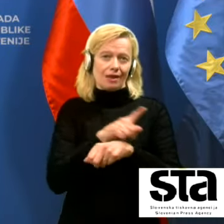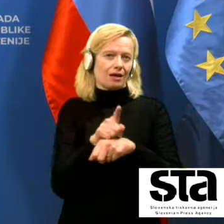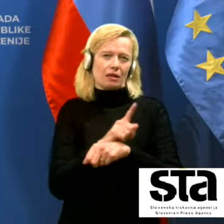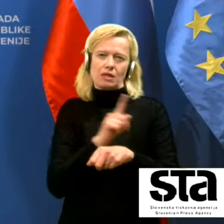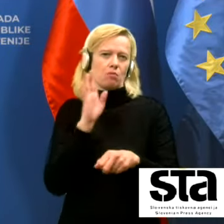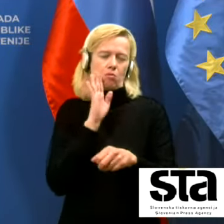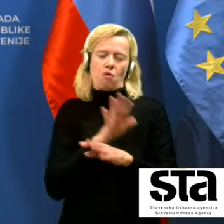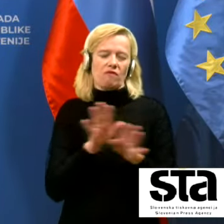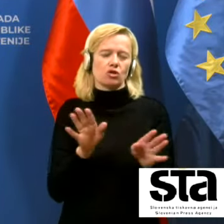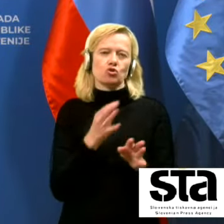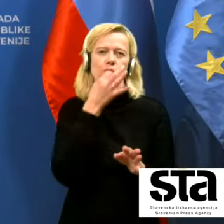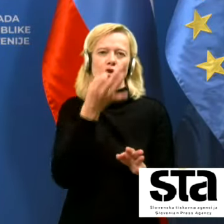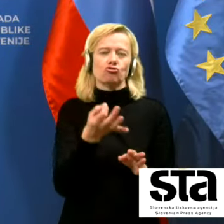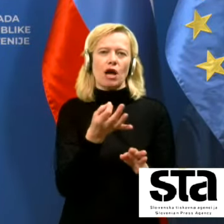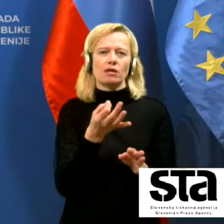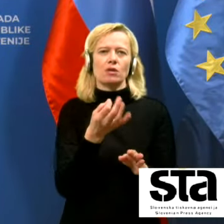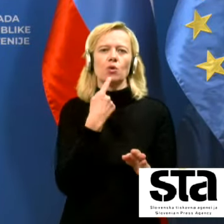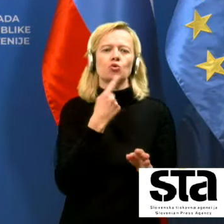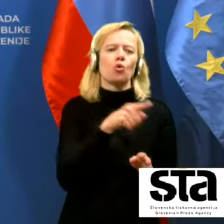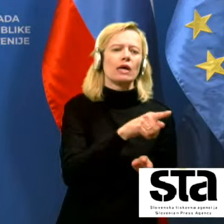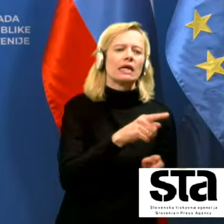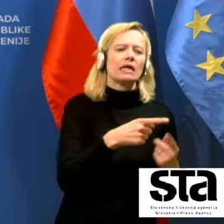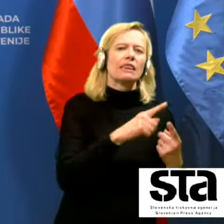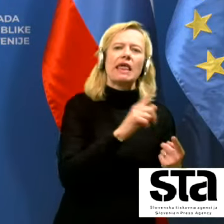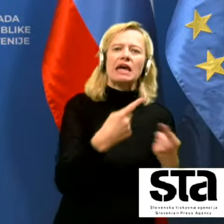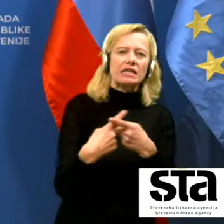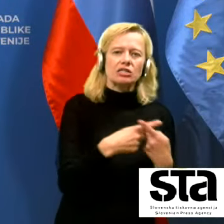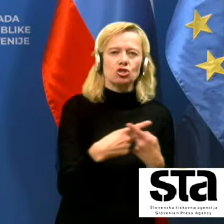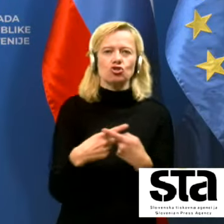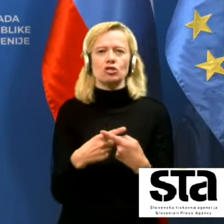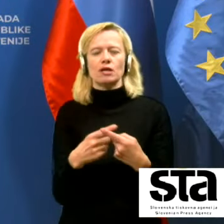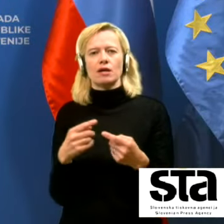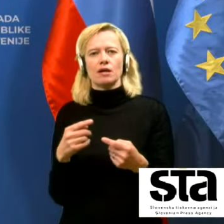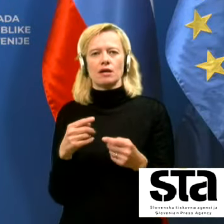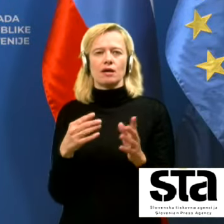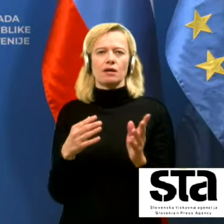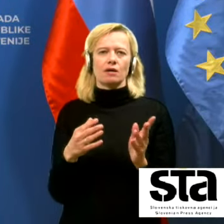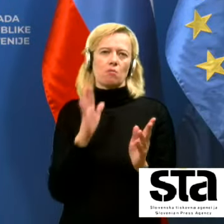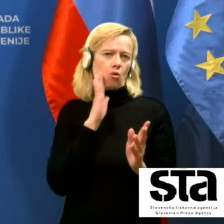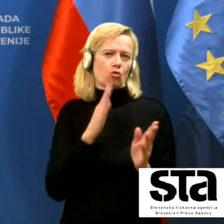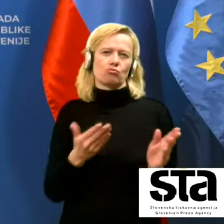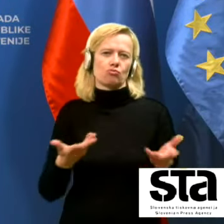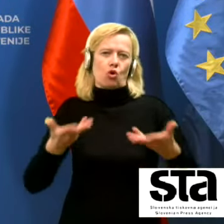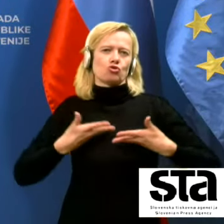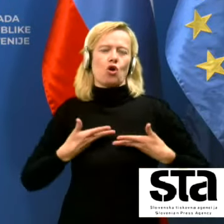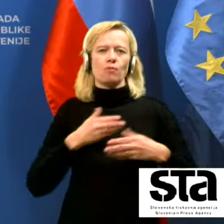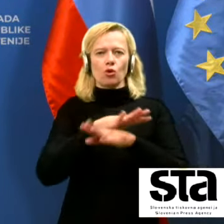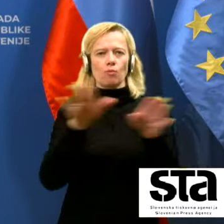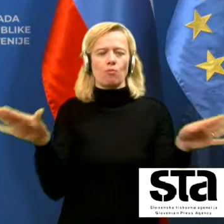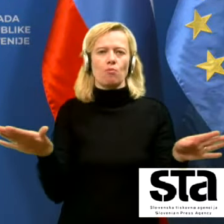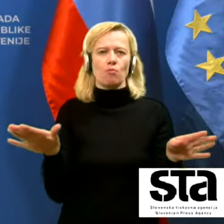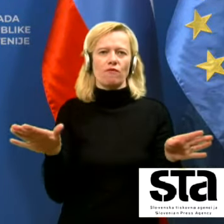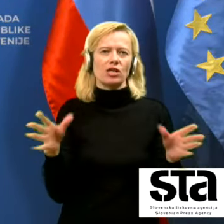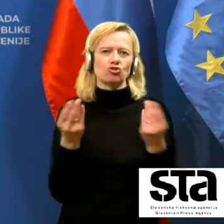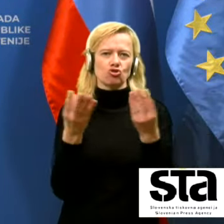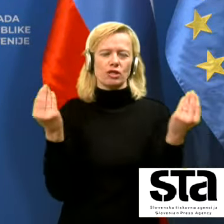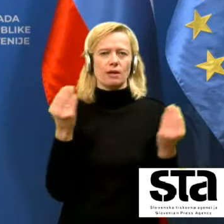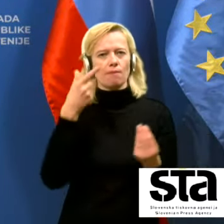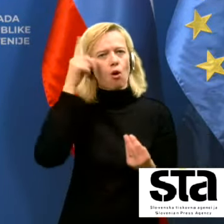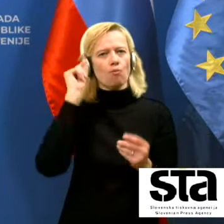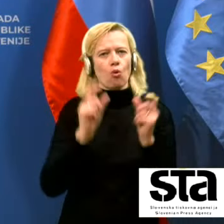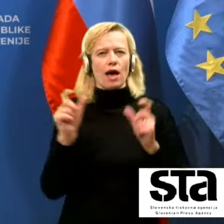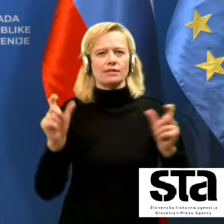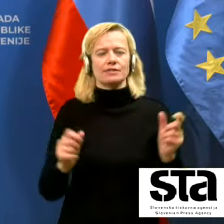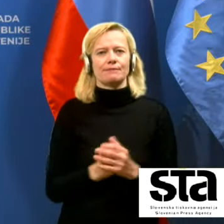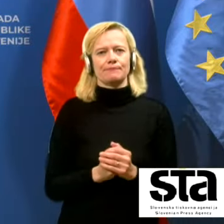več vprašanje ne rizičnih skupin ne ostalih ampak bo pač dostopno v večini populacije zdaj glede